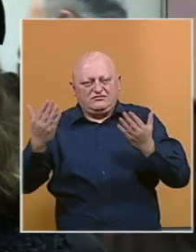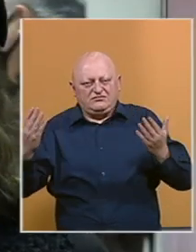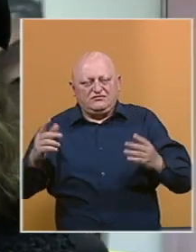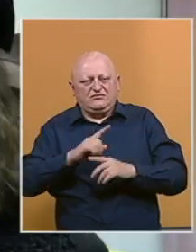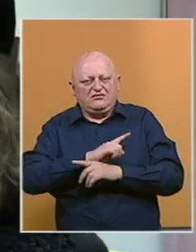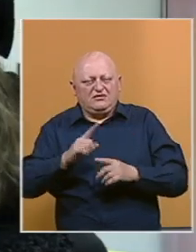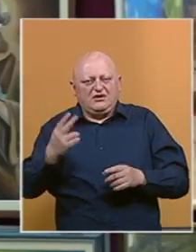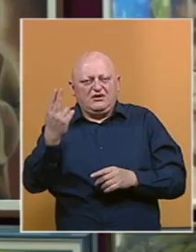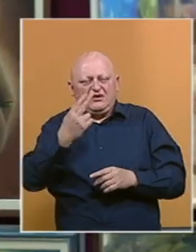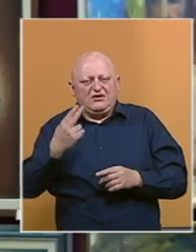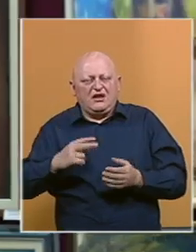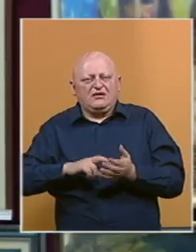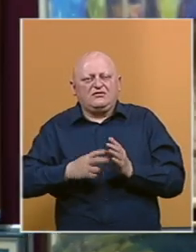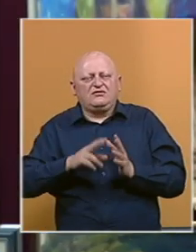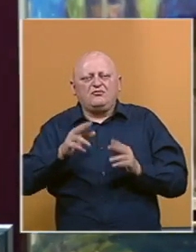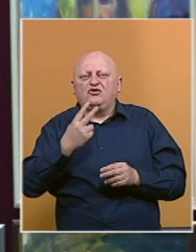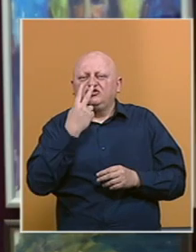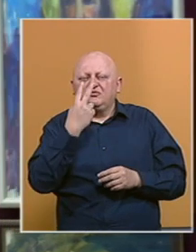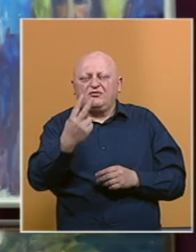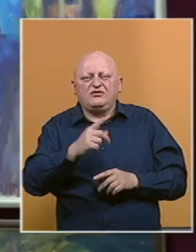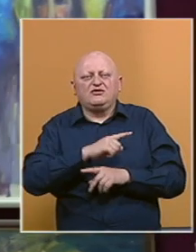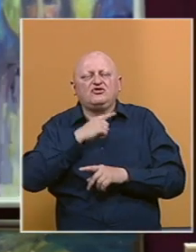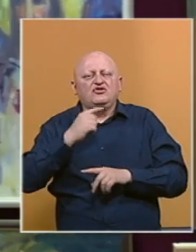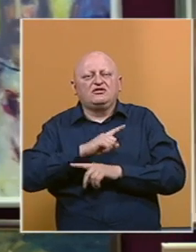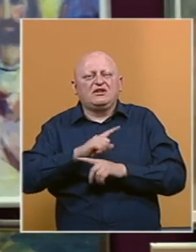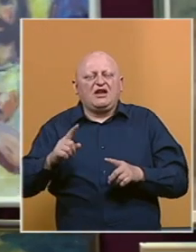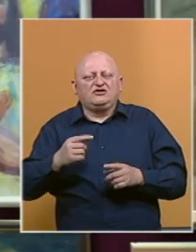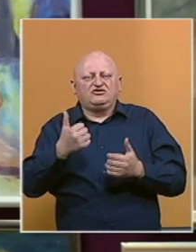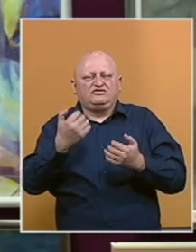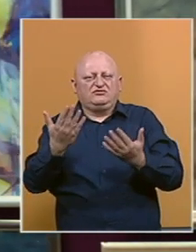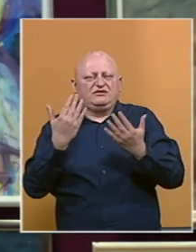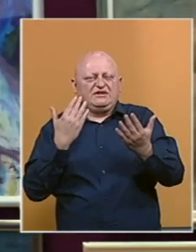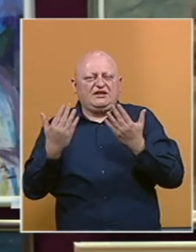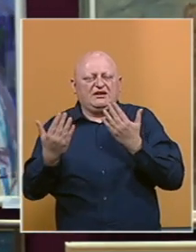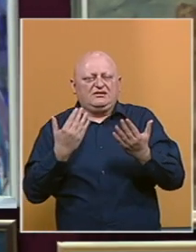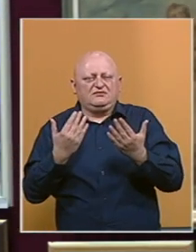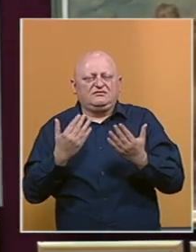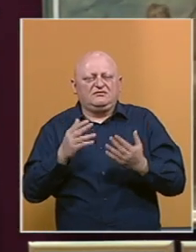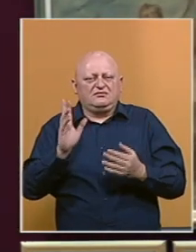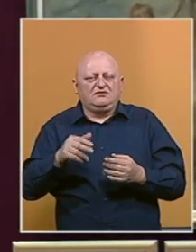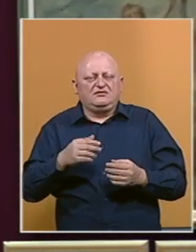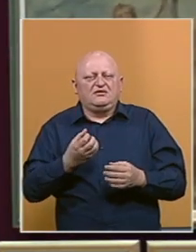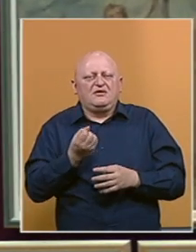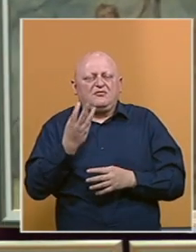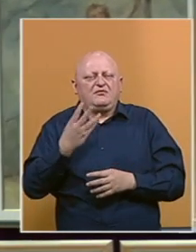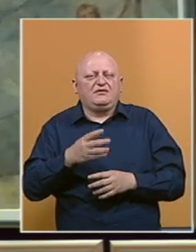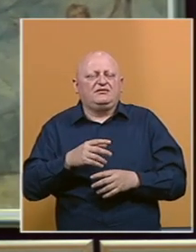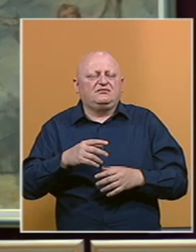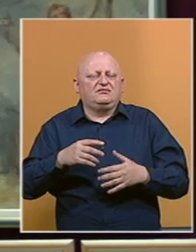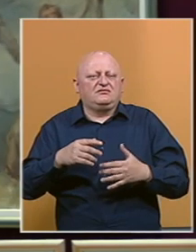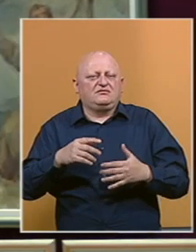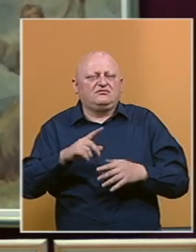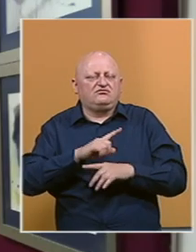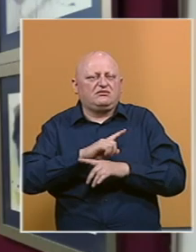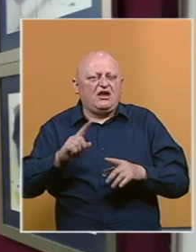različitim likovnim tehnikama. Možemo vidjeti dosta različitih motiva, imamo mrtve prirode, pejzaže, zatim